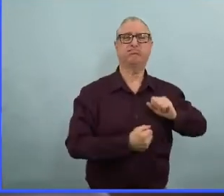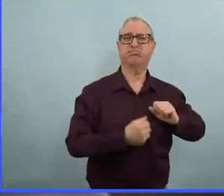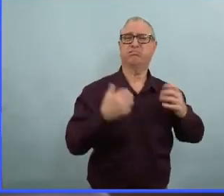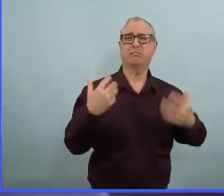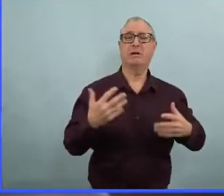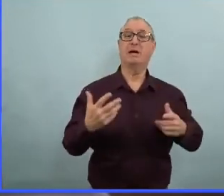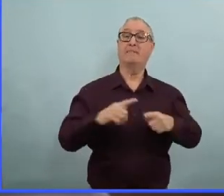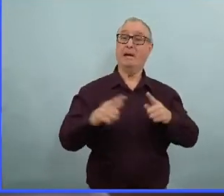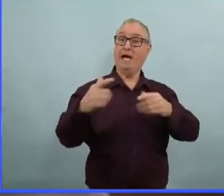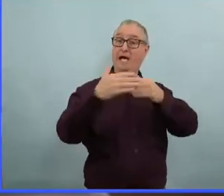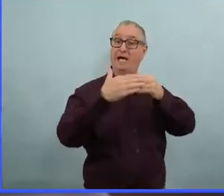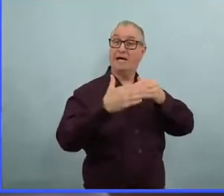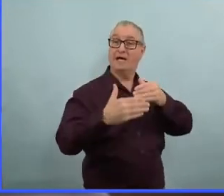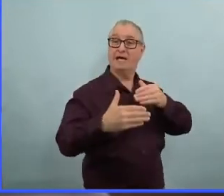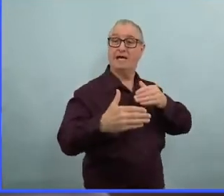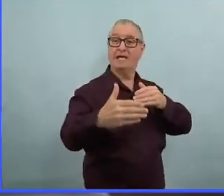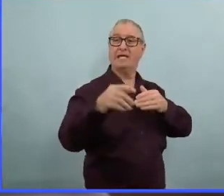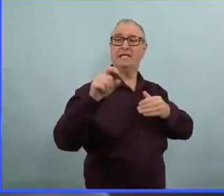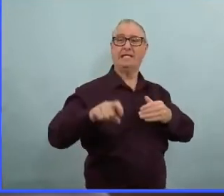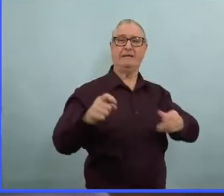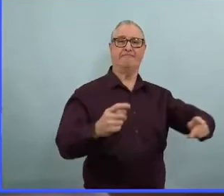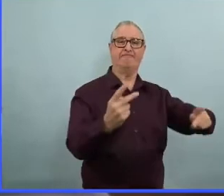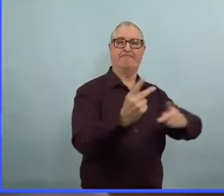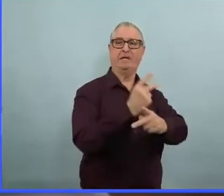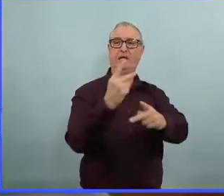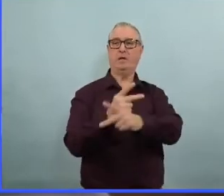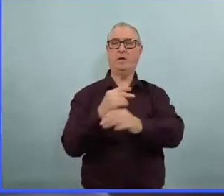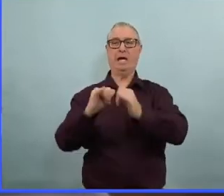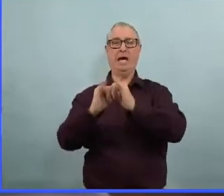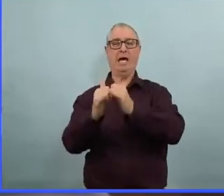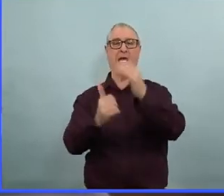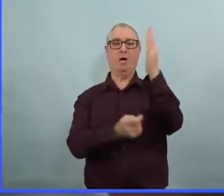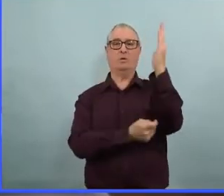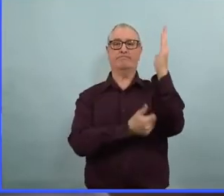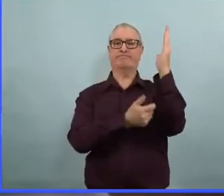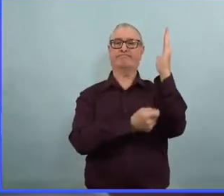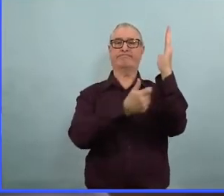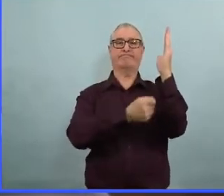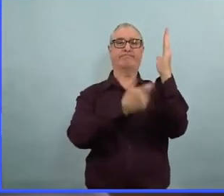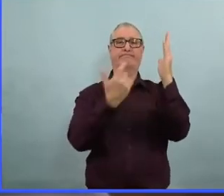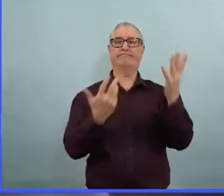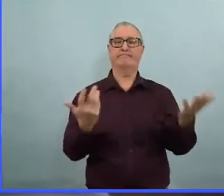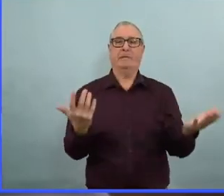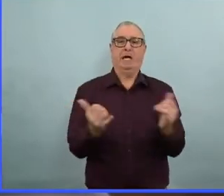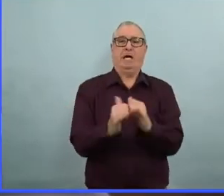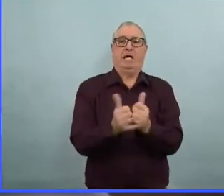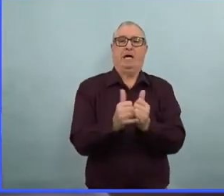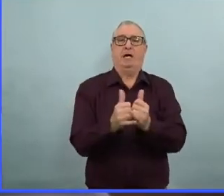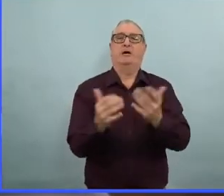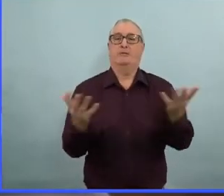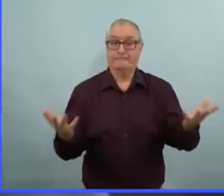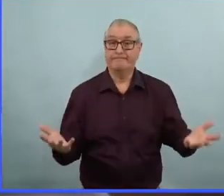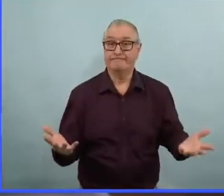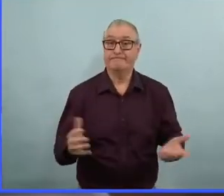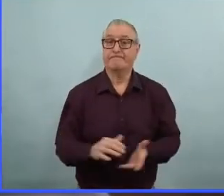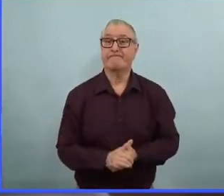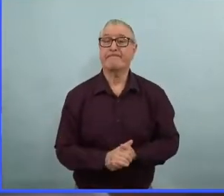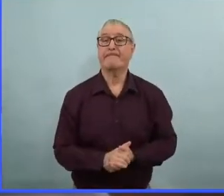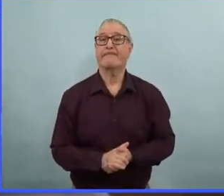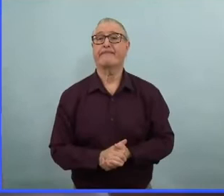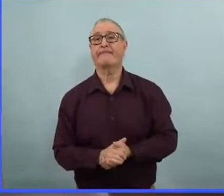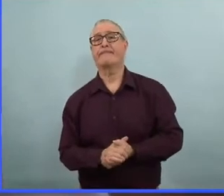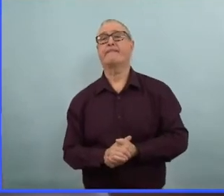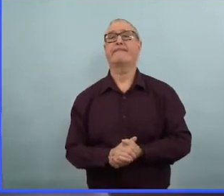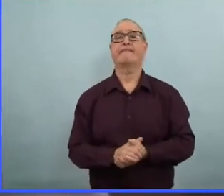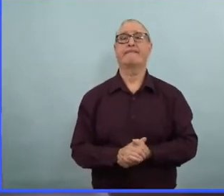c'est certain qu'il nous faut trouver des manières de finalement sortir de ces restrictions de santé publique. Il va toujours y avoir